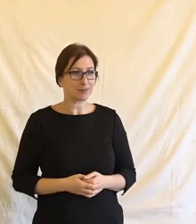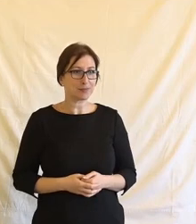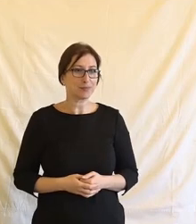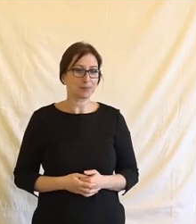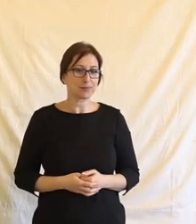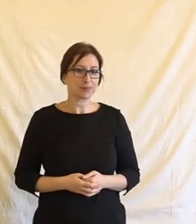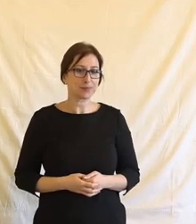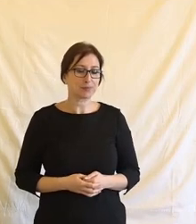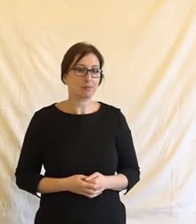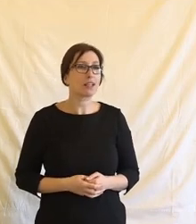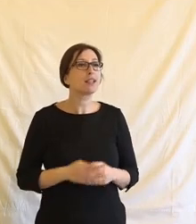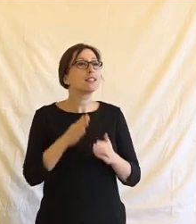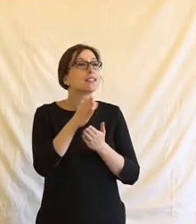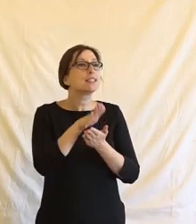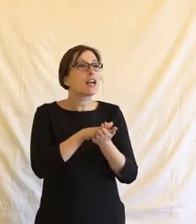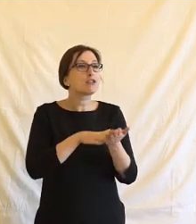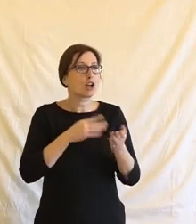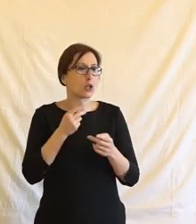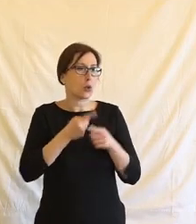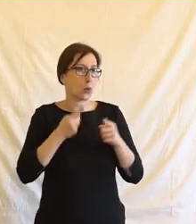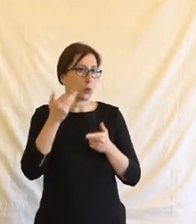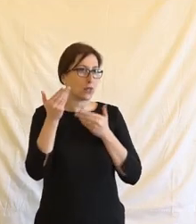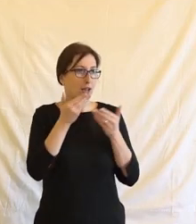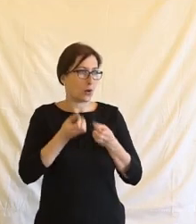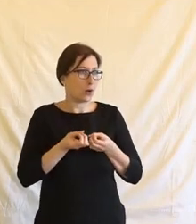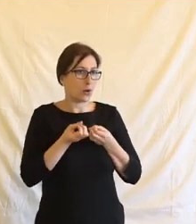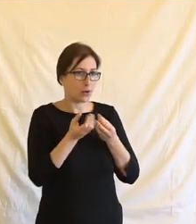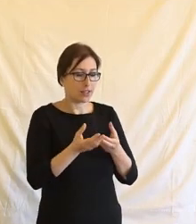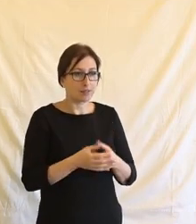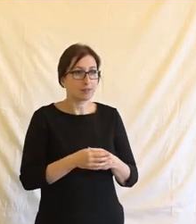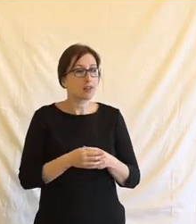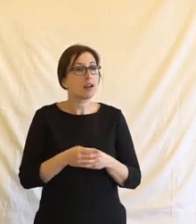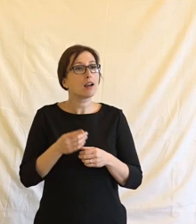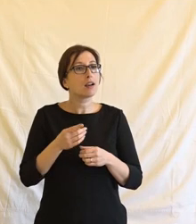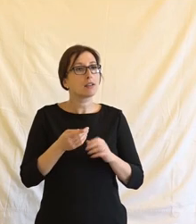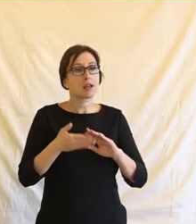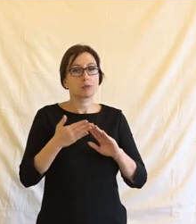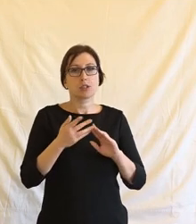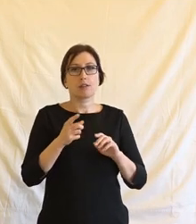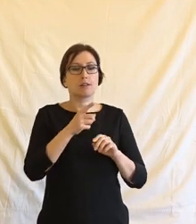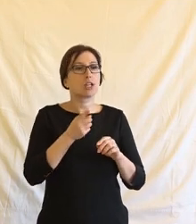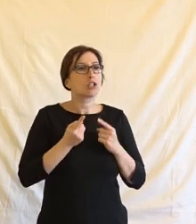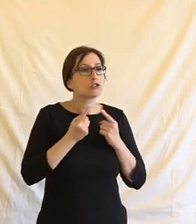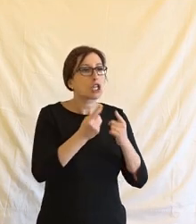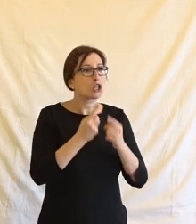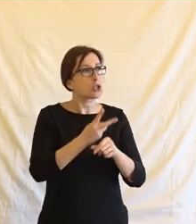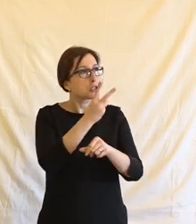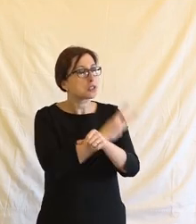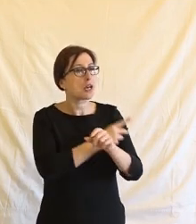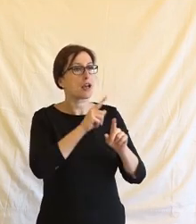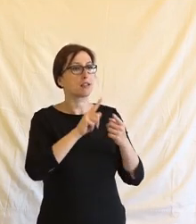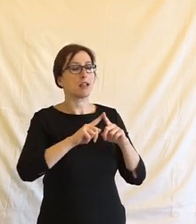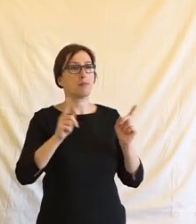začátek kousek teorie. Vlastně to, že se nějaká oblast podnikání nebo dokonce činnosti státu může